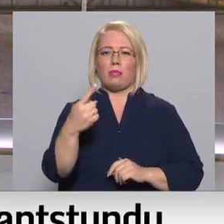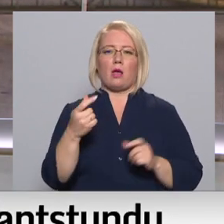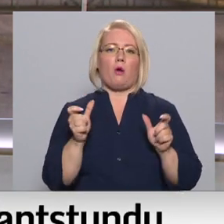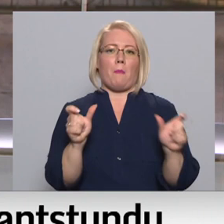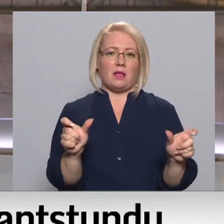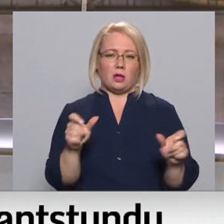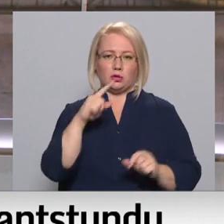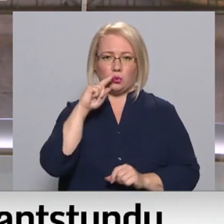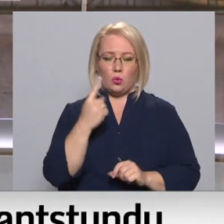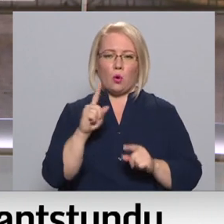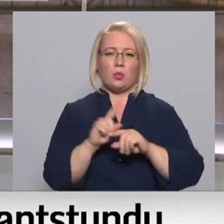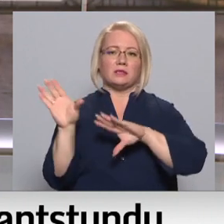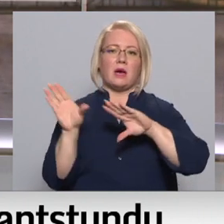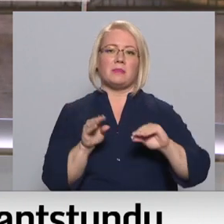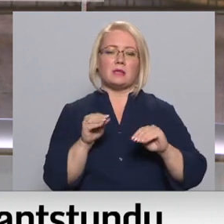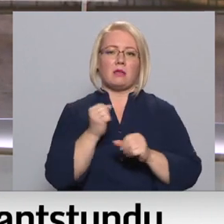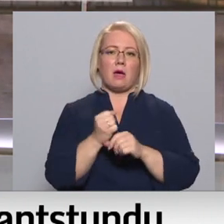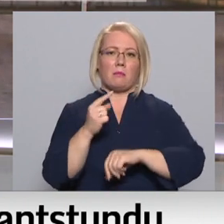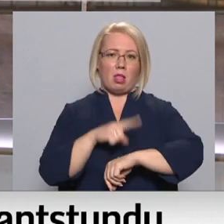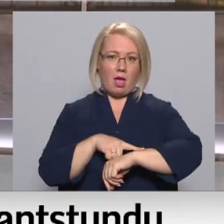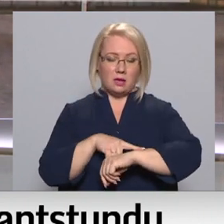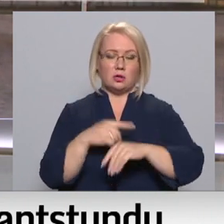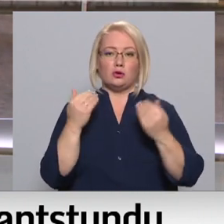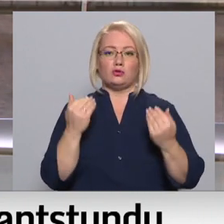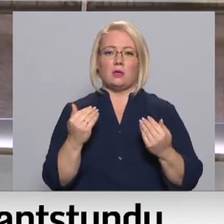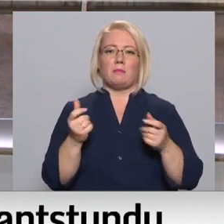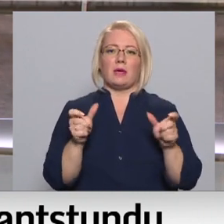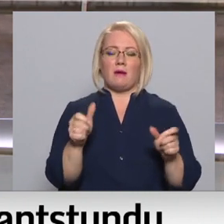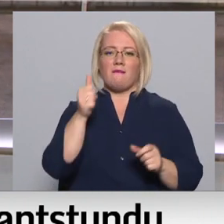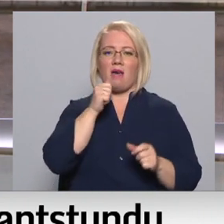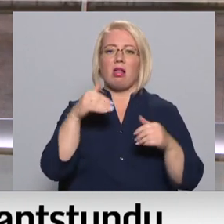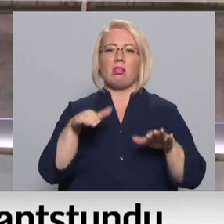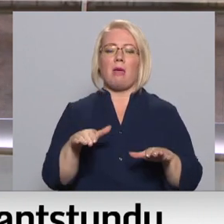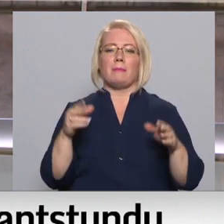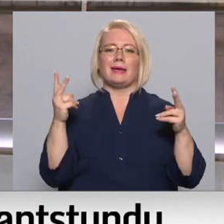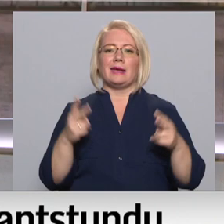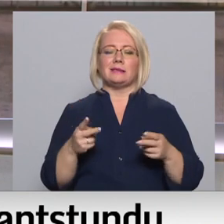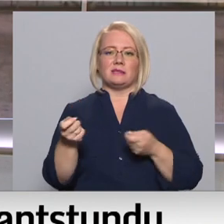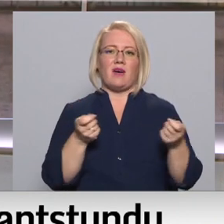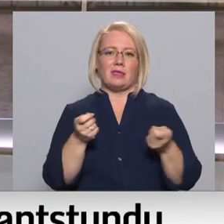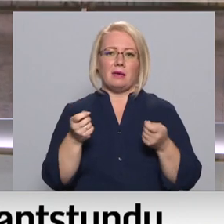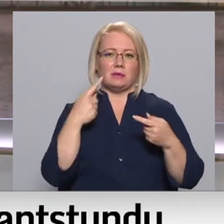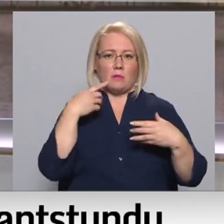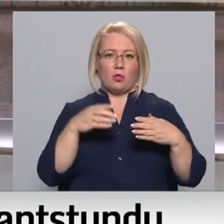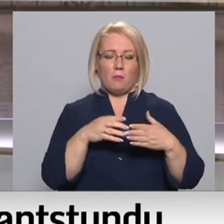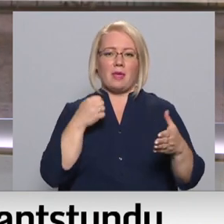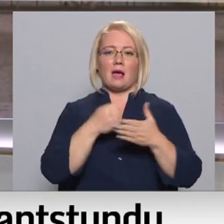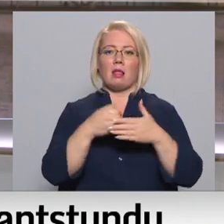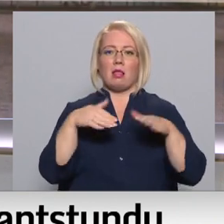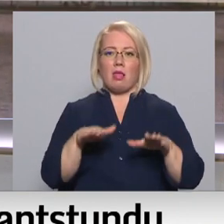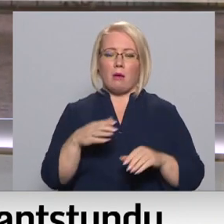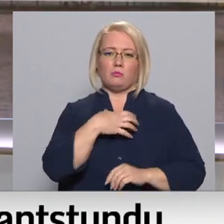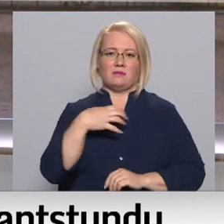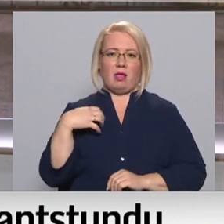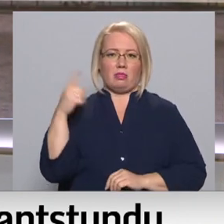un samazināts darbalaiks. Par ierobežojumiem šovakar vēl lemņu krīzes vadības padome, bet gala lēmumus būs jāpieņem valdībai.